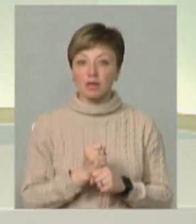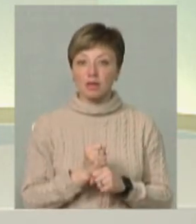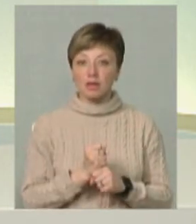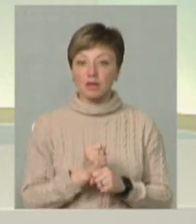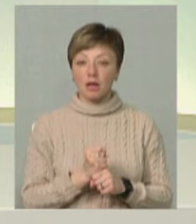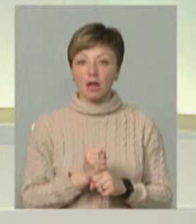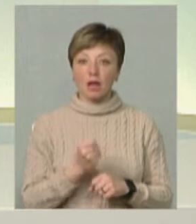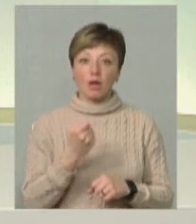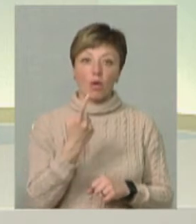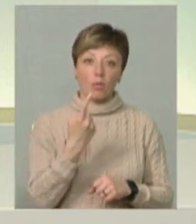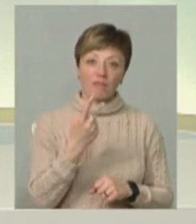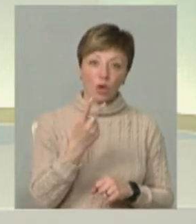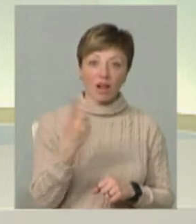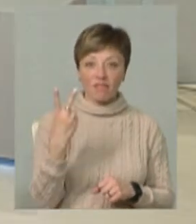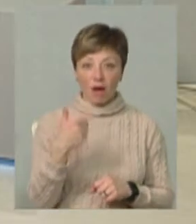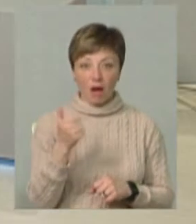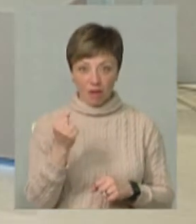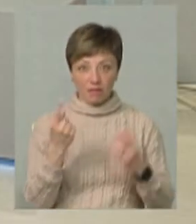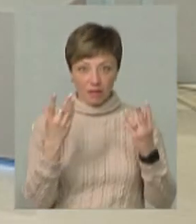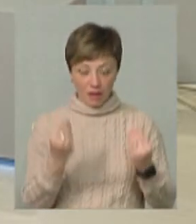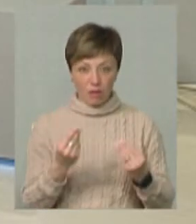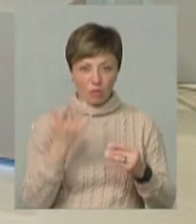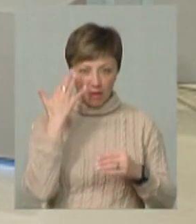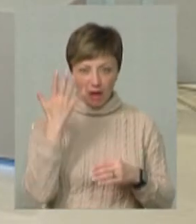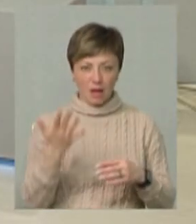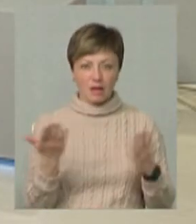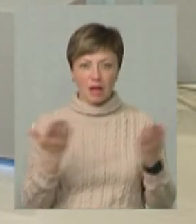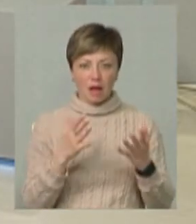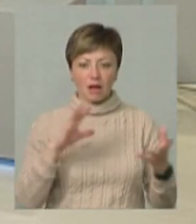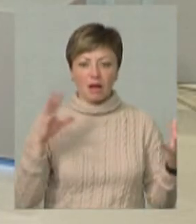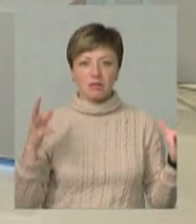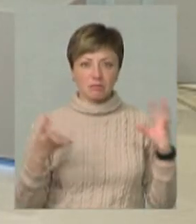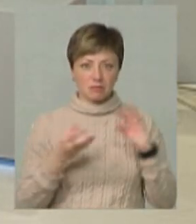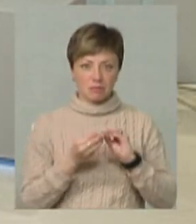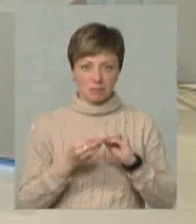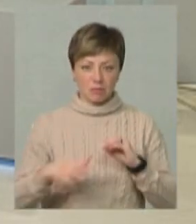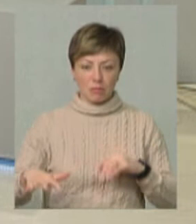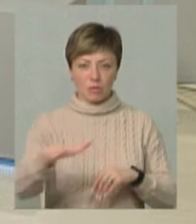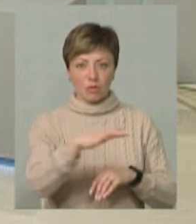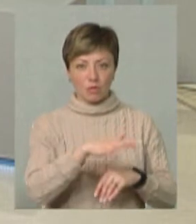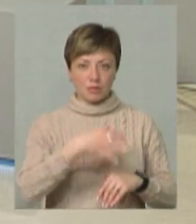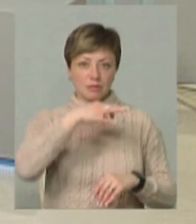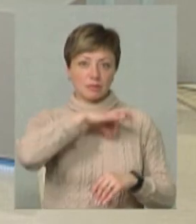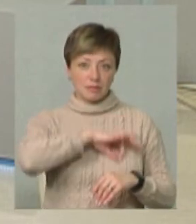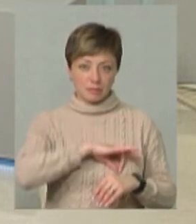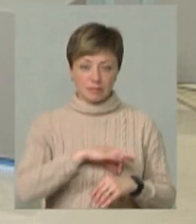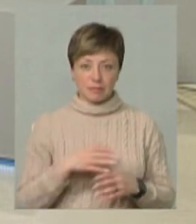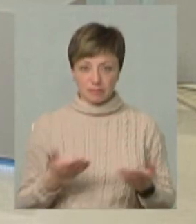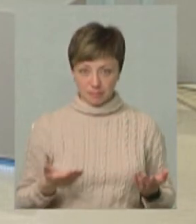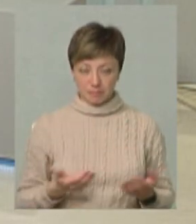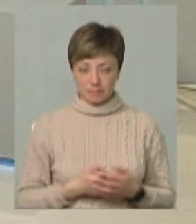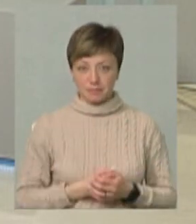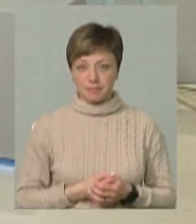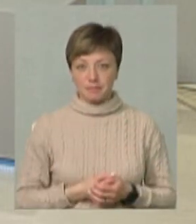а навіть 2 гектари в день. Тобто ви уявляєте собі, яка продуктивність в праці, і